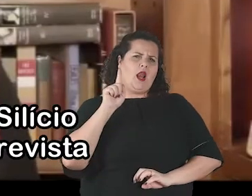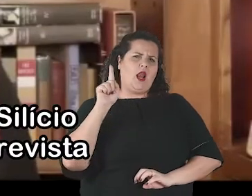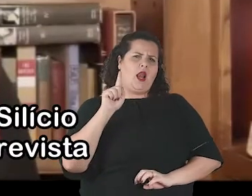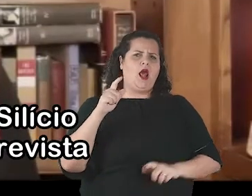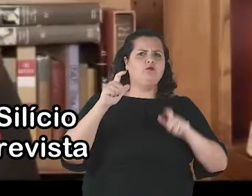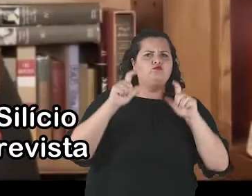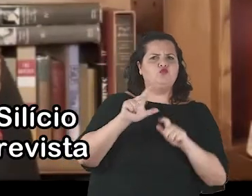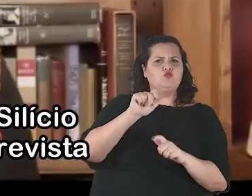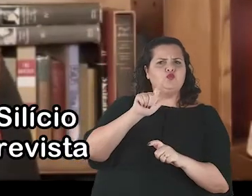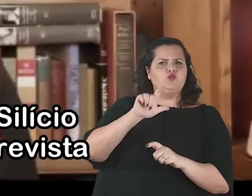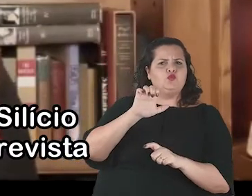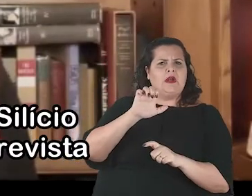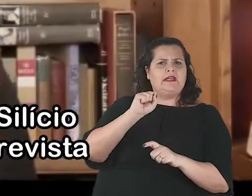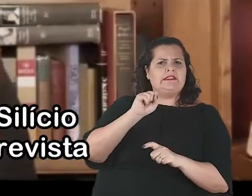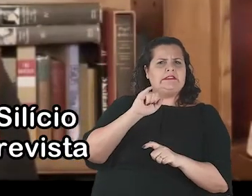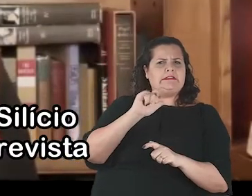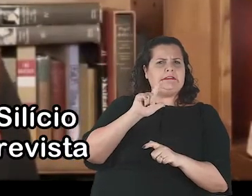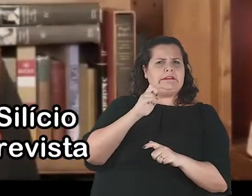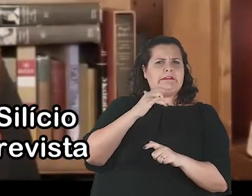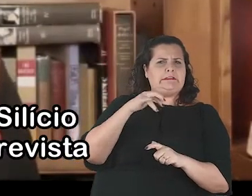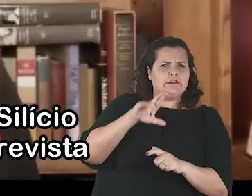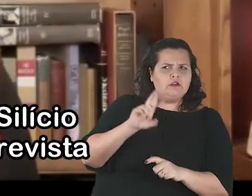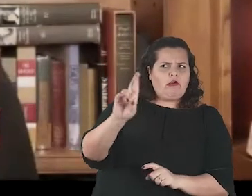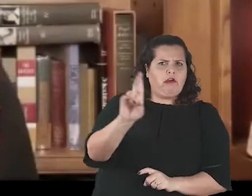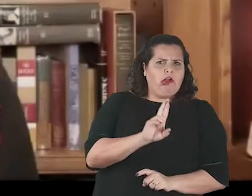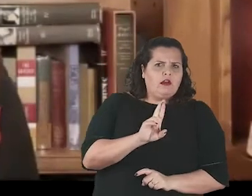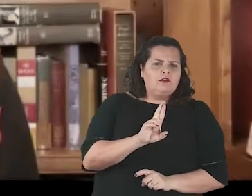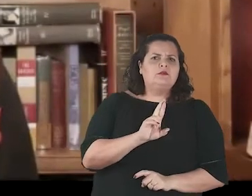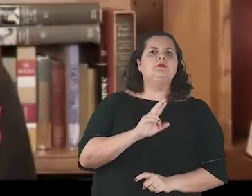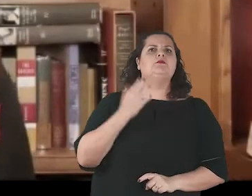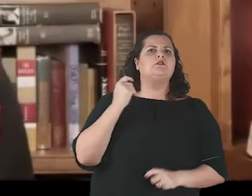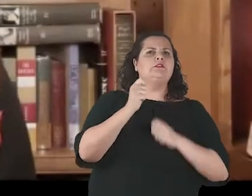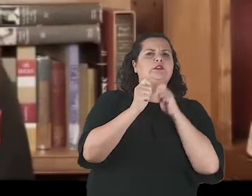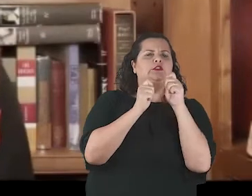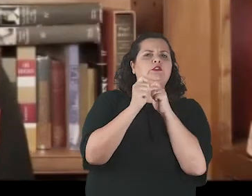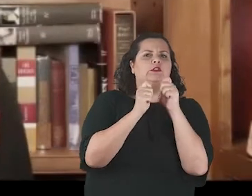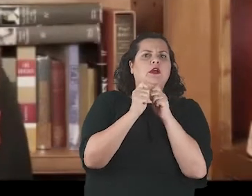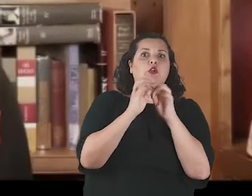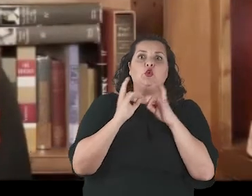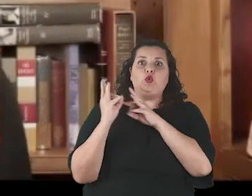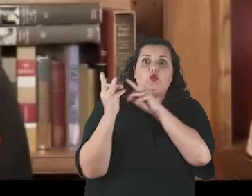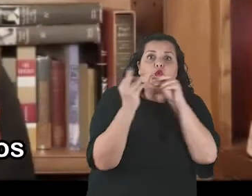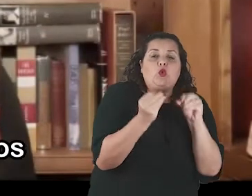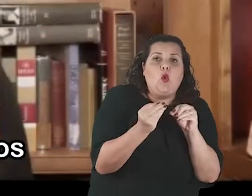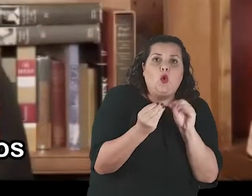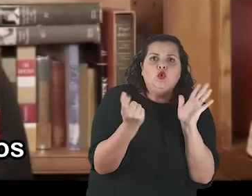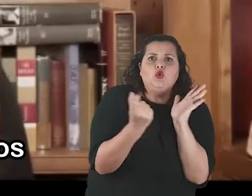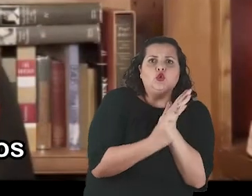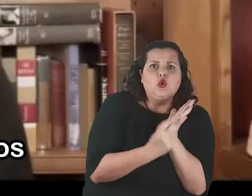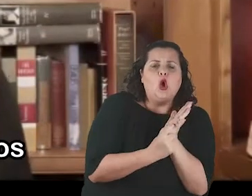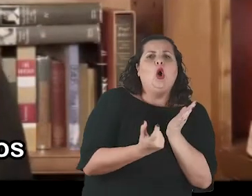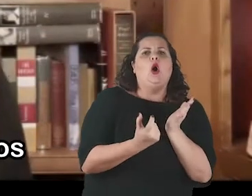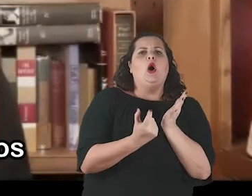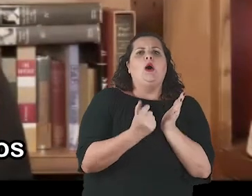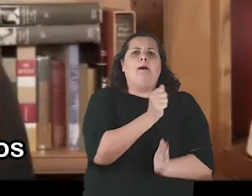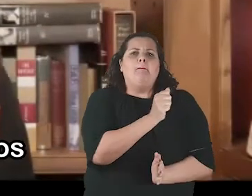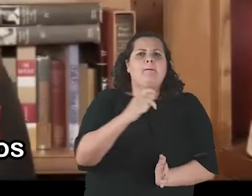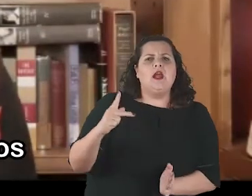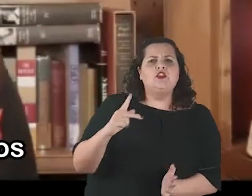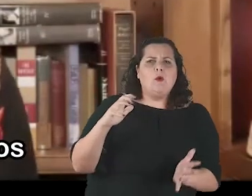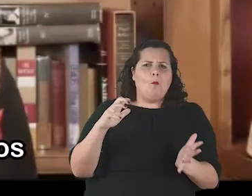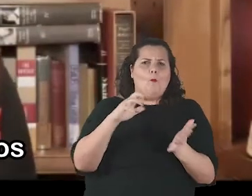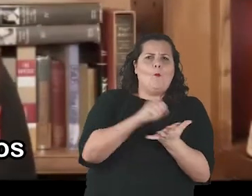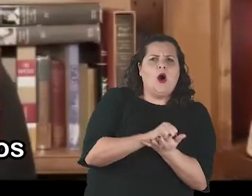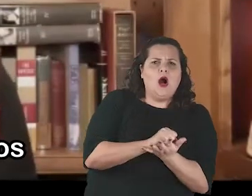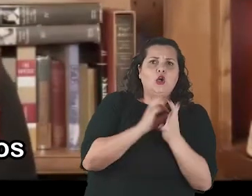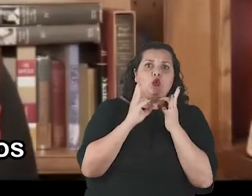Valley data scientist recently said to me in an interview, the underlying norm of virtually all software and